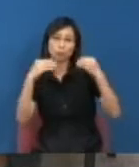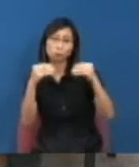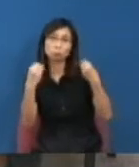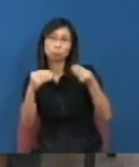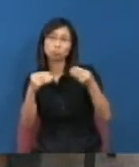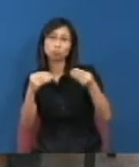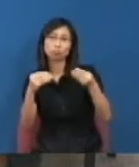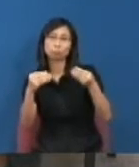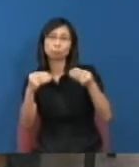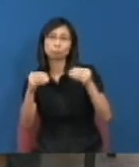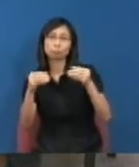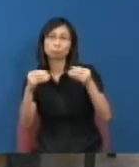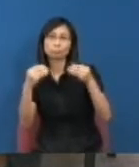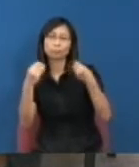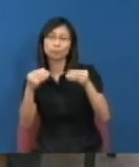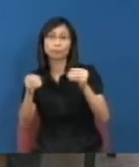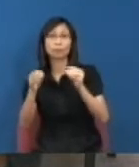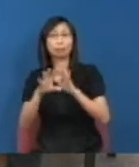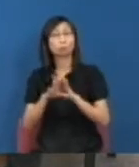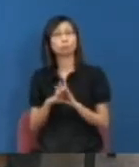這個最高級的行政人員